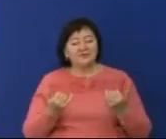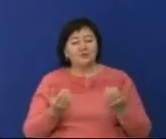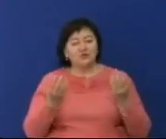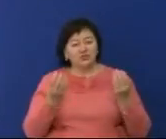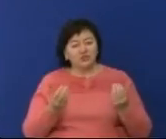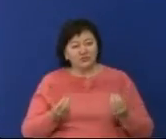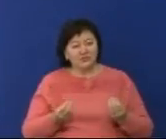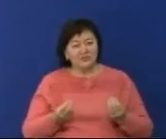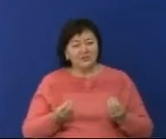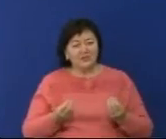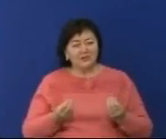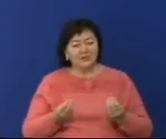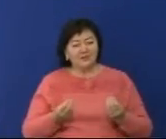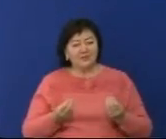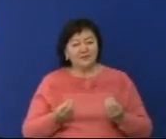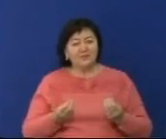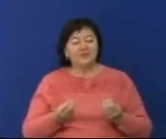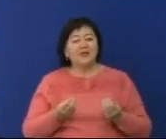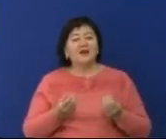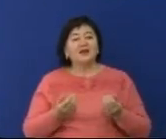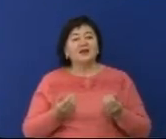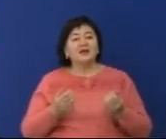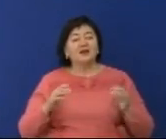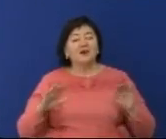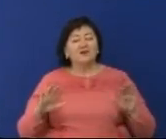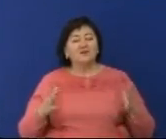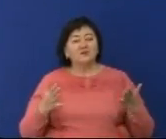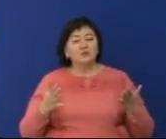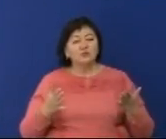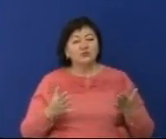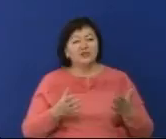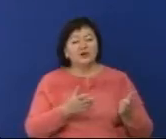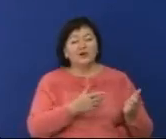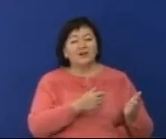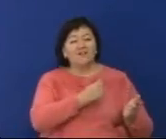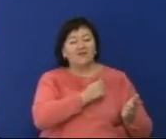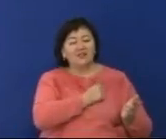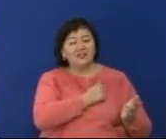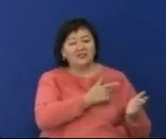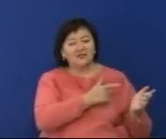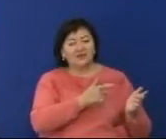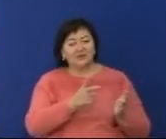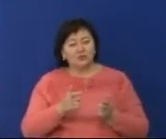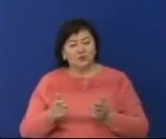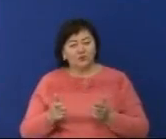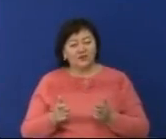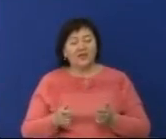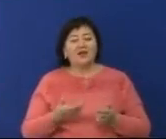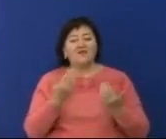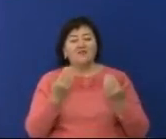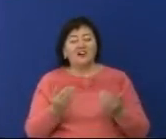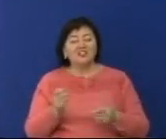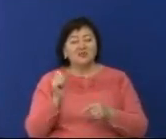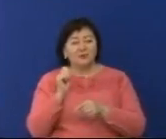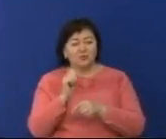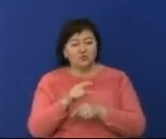жаңжақты жабдықталған кезгілген жағдайда әреке көтіге дайын армия керегін тапсырған боладың